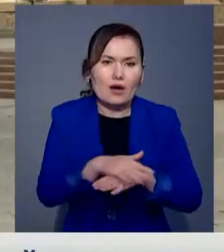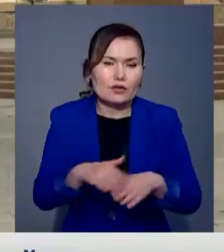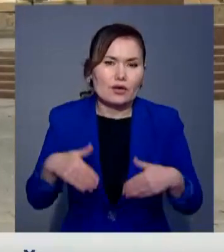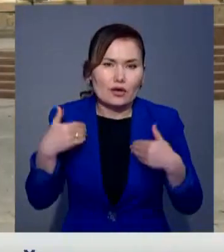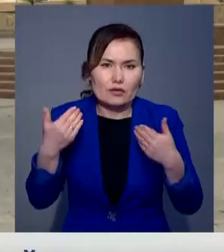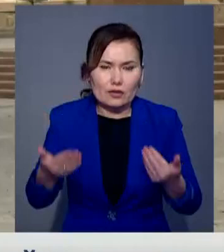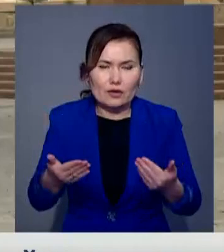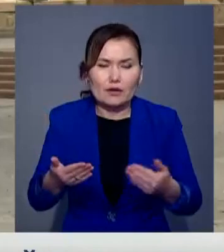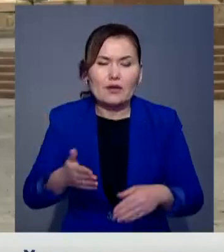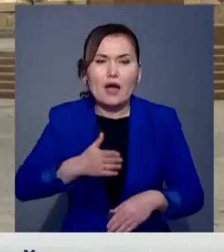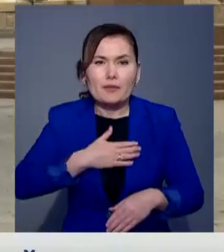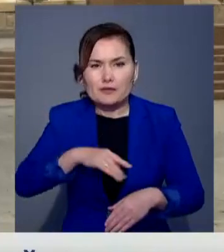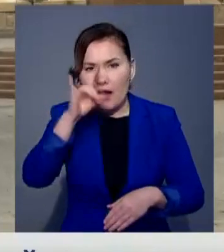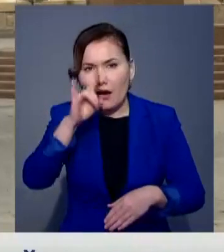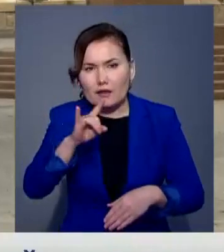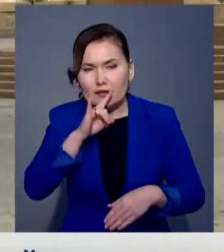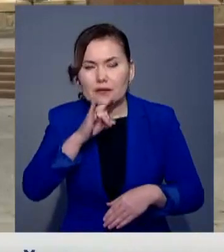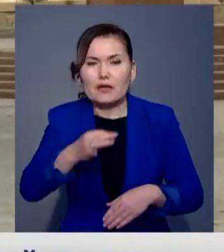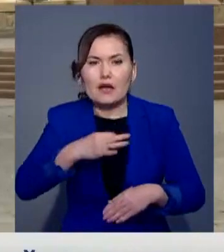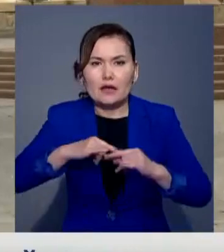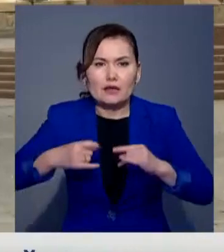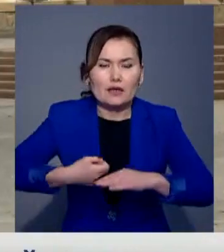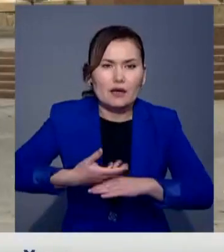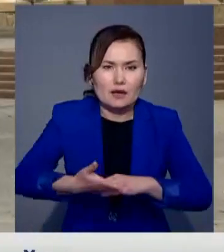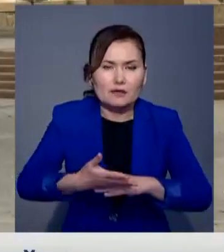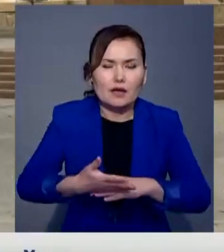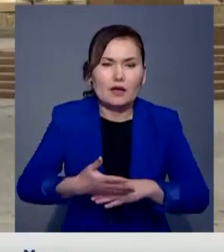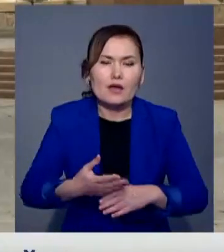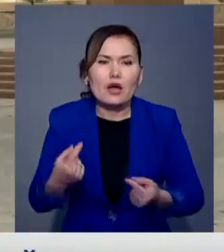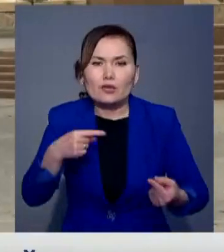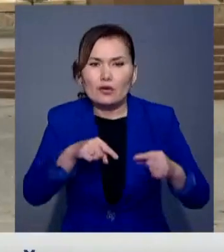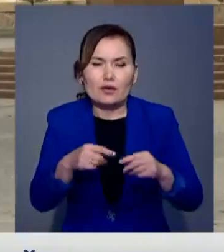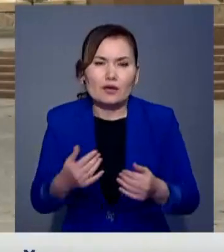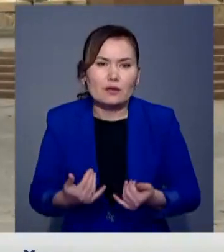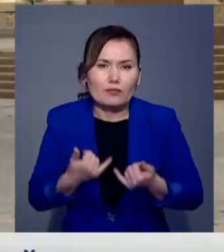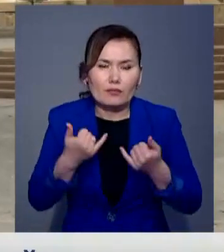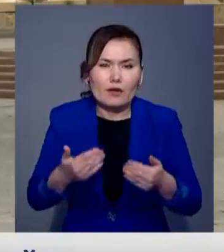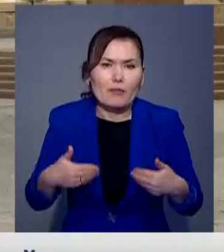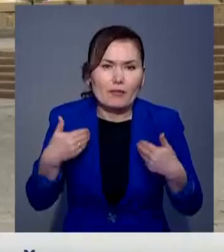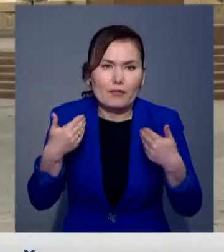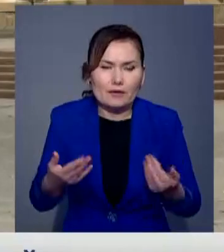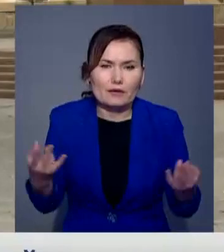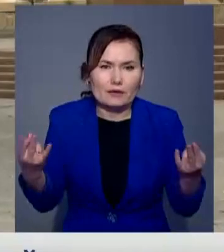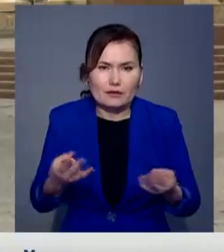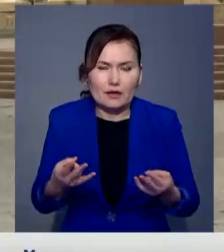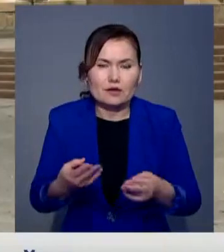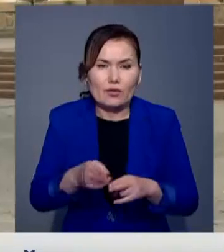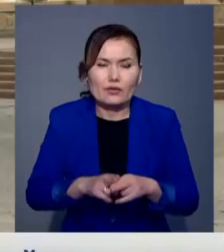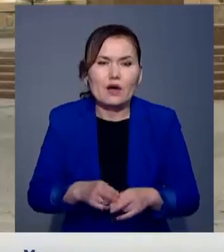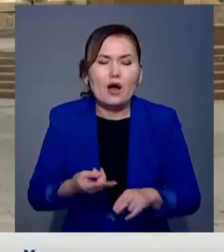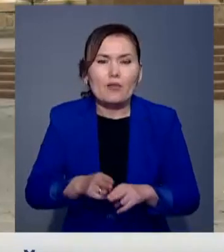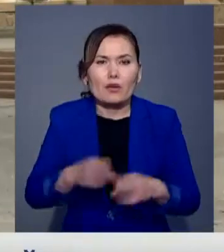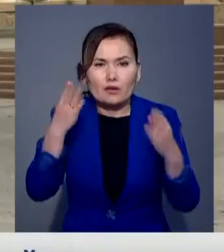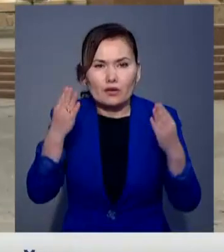көгіні ағдастарқан жайып, әк келек айтадында елдің тұныштығын қалықтың ұнтымағын келген. Бұл ғыны